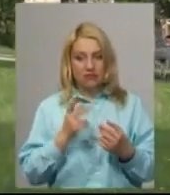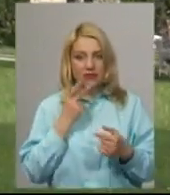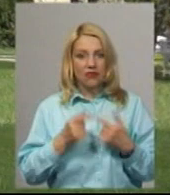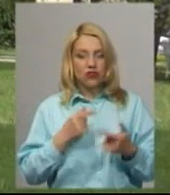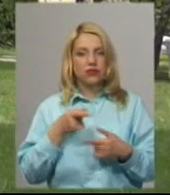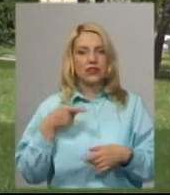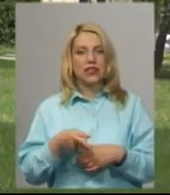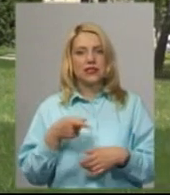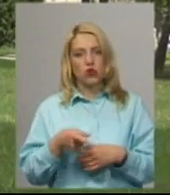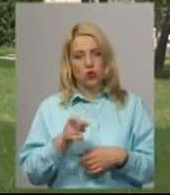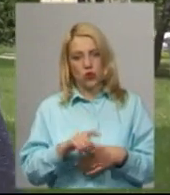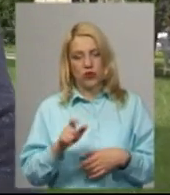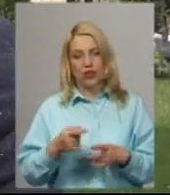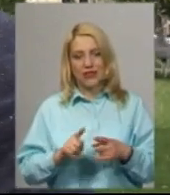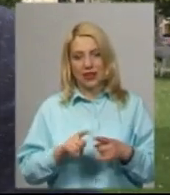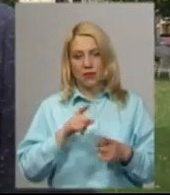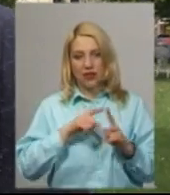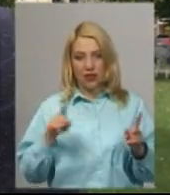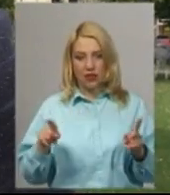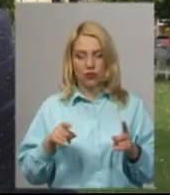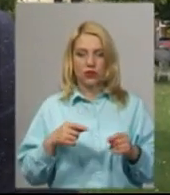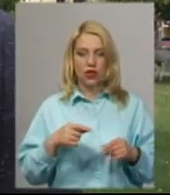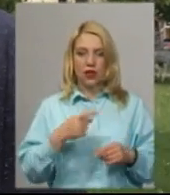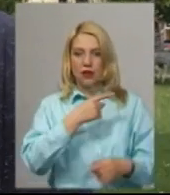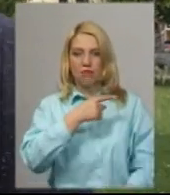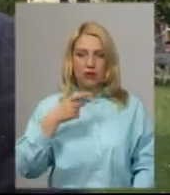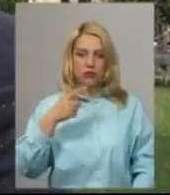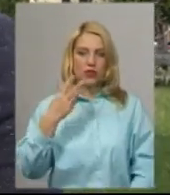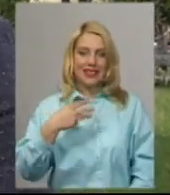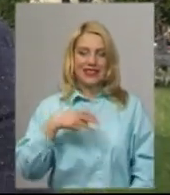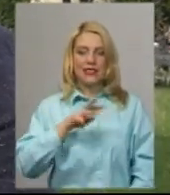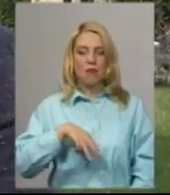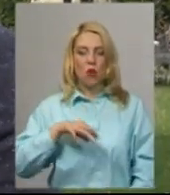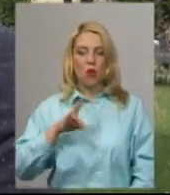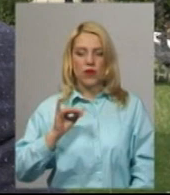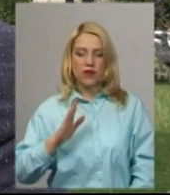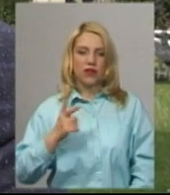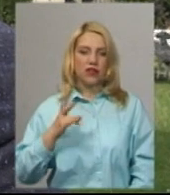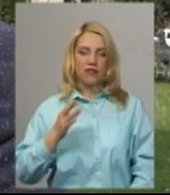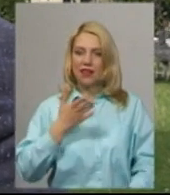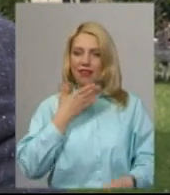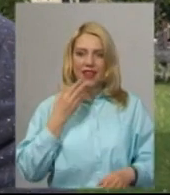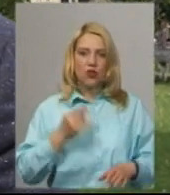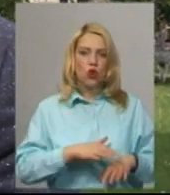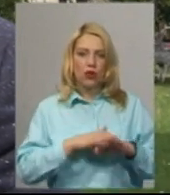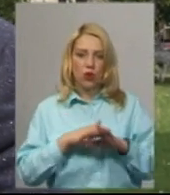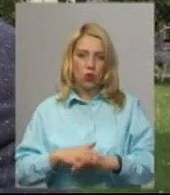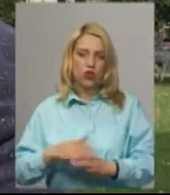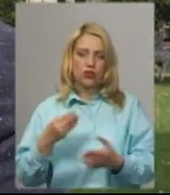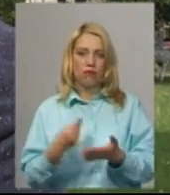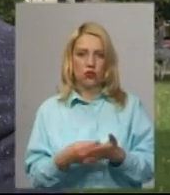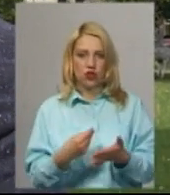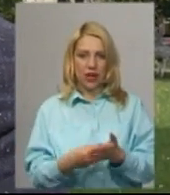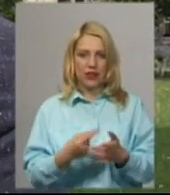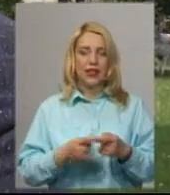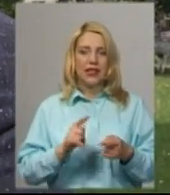приблизно в Кам'янці-Подільському близько мінус 30 мільйонів гривень не до надходження в бюджет. Сьогодні Кам